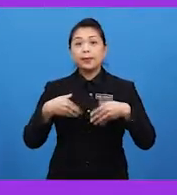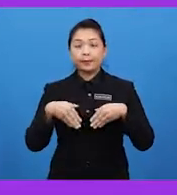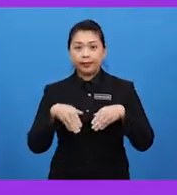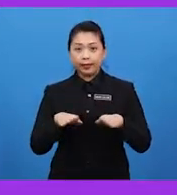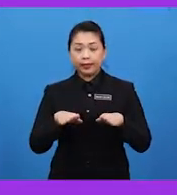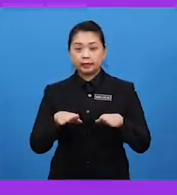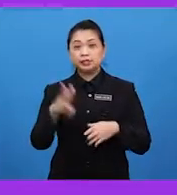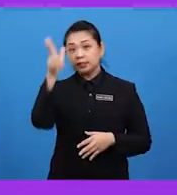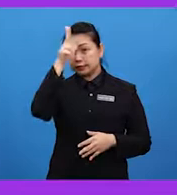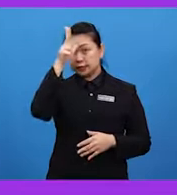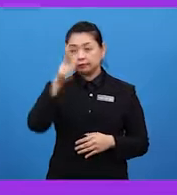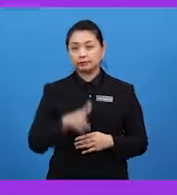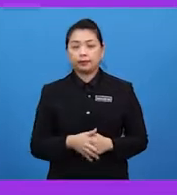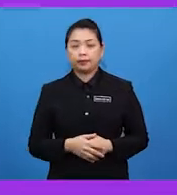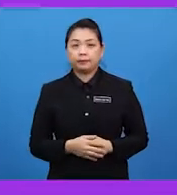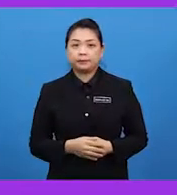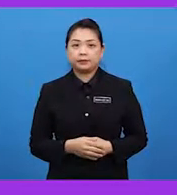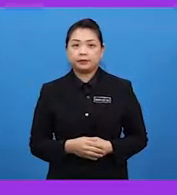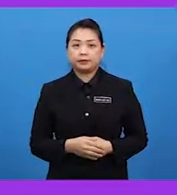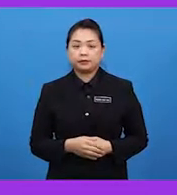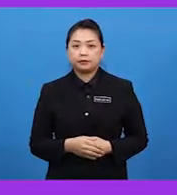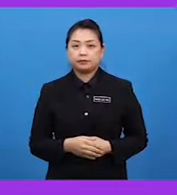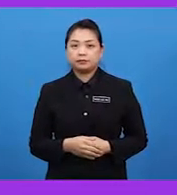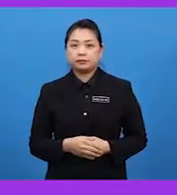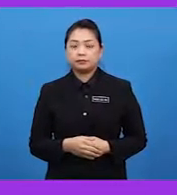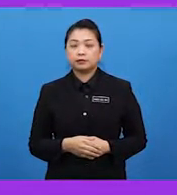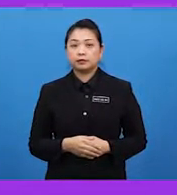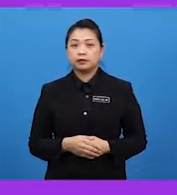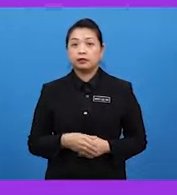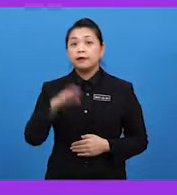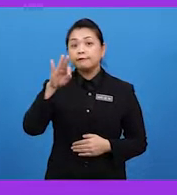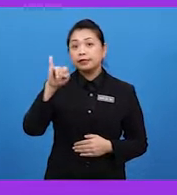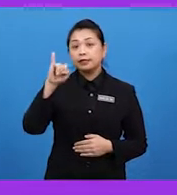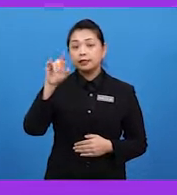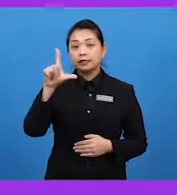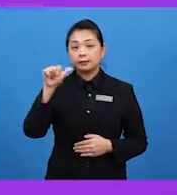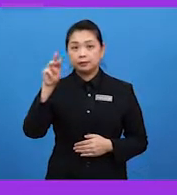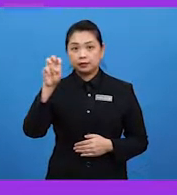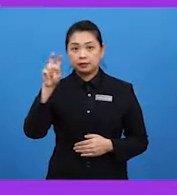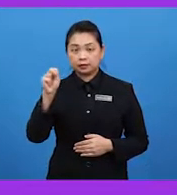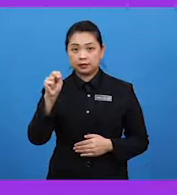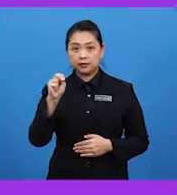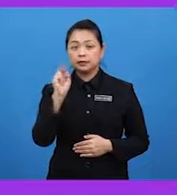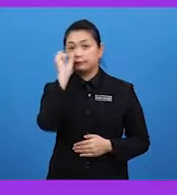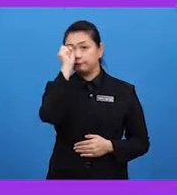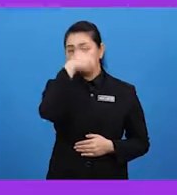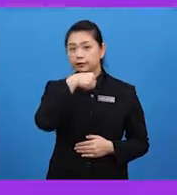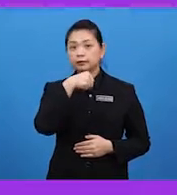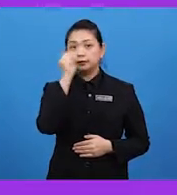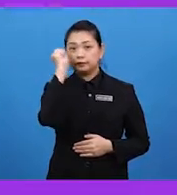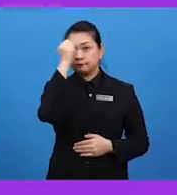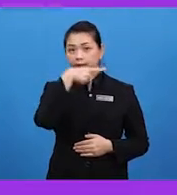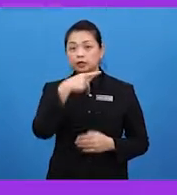gamet jantan. Kedua, filament. Filamen bersifat penyokong